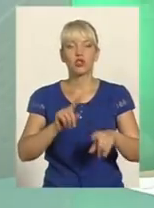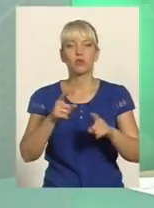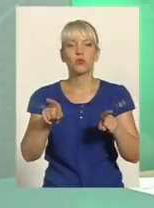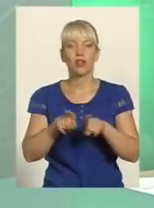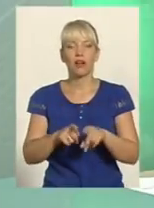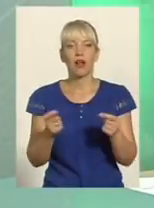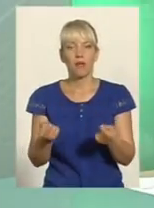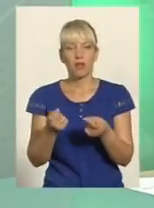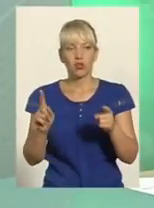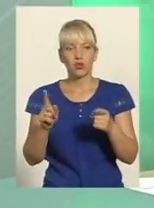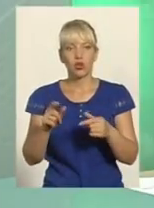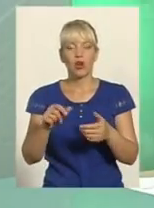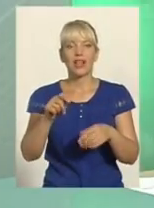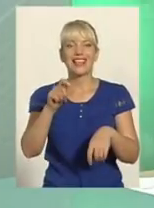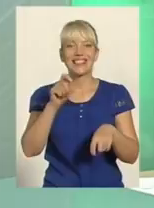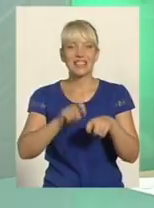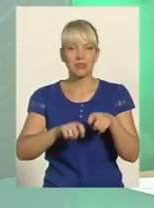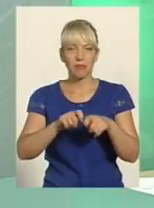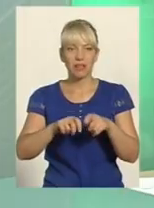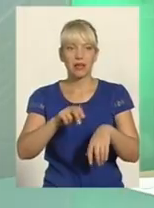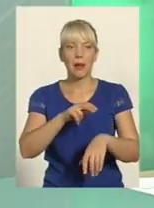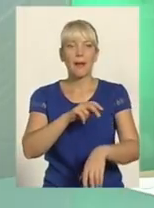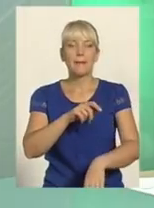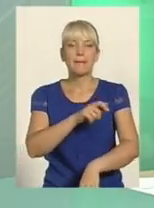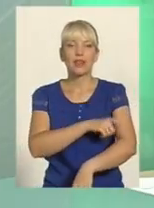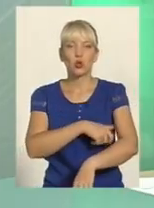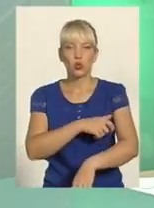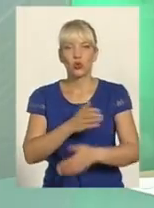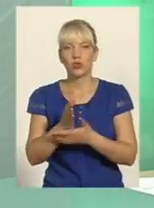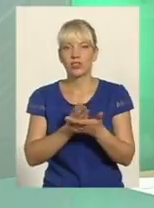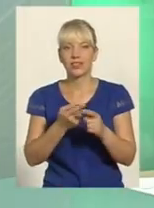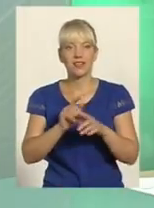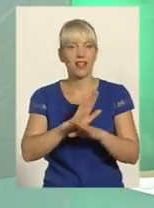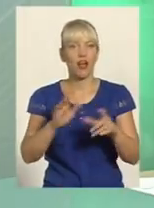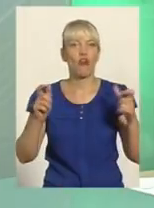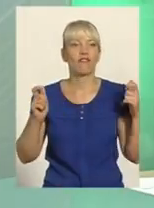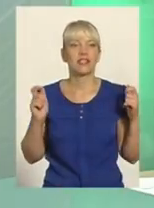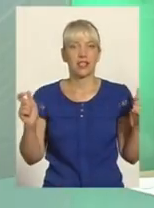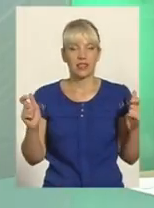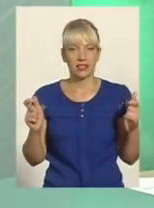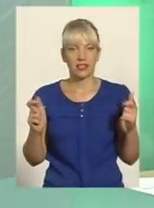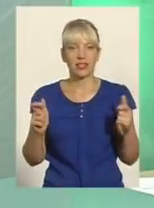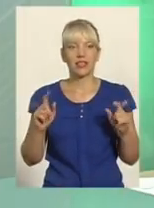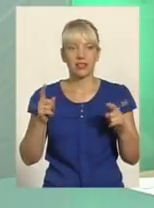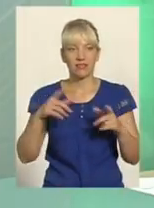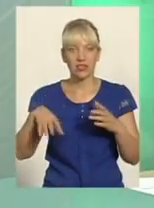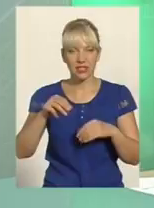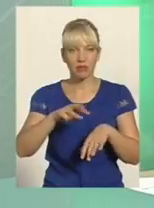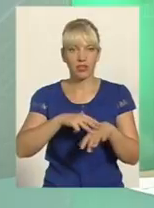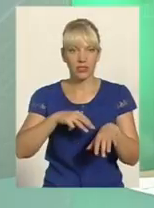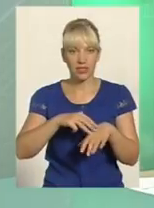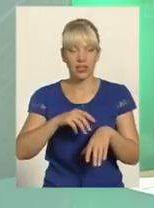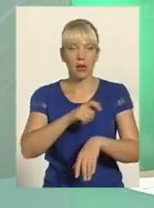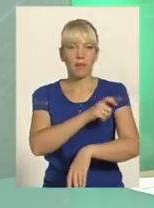що інспектор патрульної служби – це неофіцерська посада І я думаю, що всі міліцінери патрульної служби